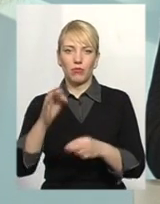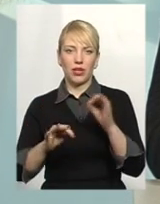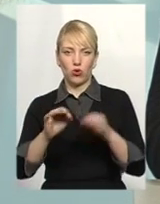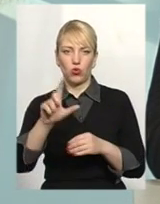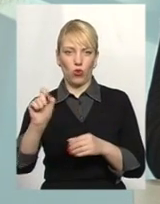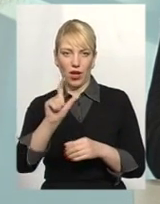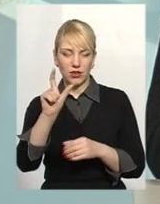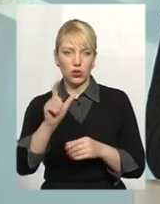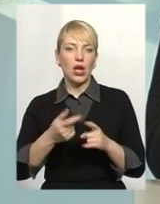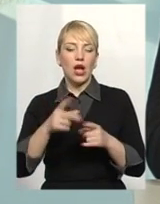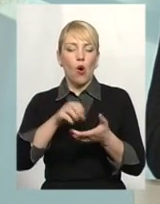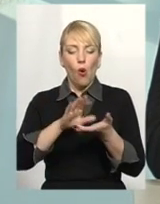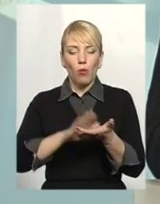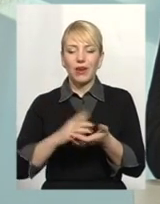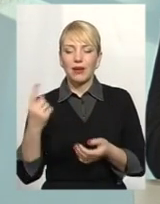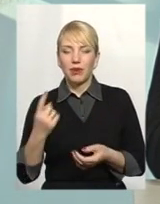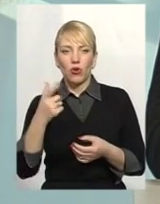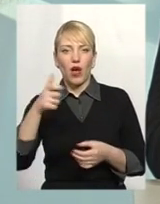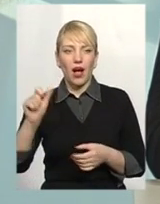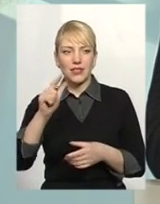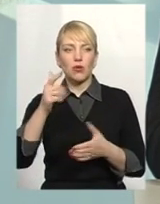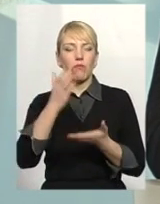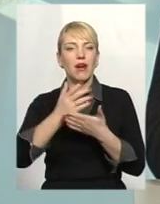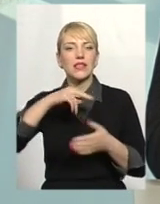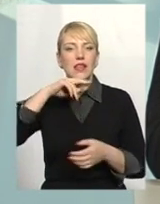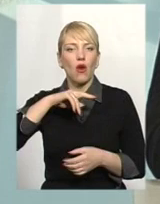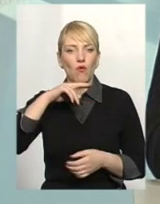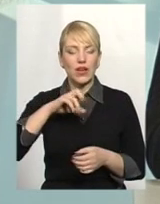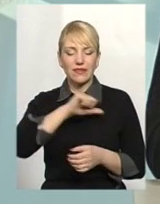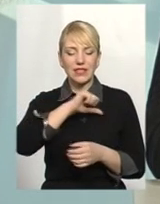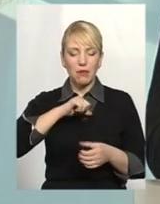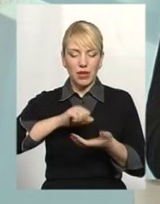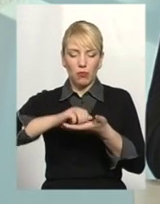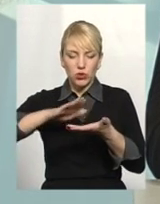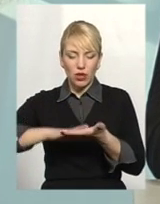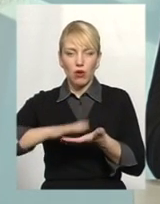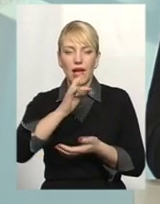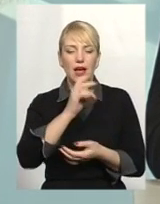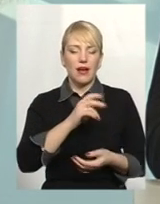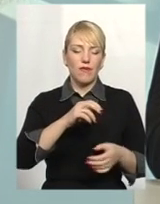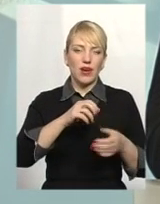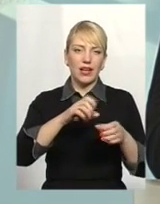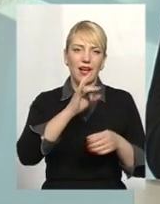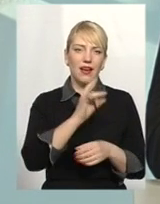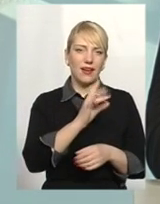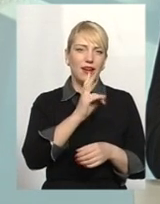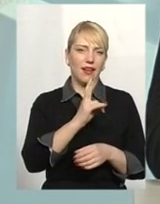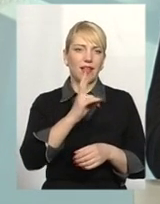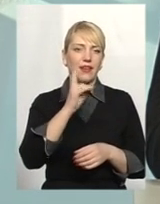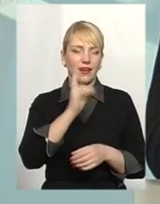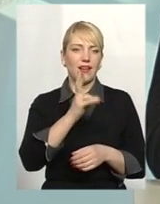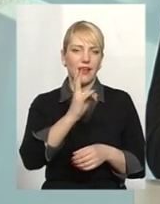природного газу, мається в самих постановах НКРІ і в інших нормативних документах,